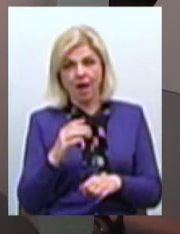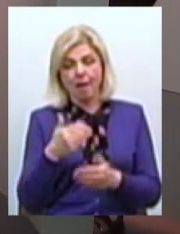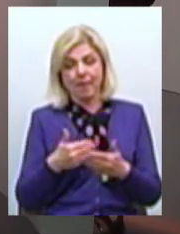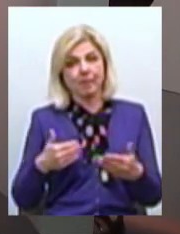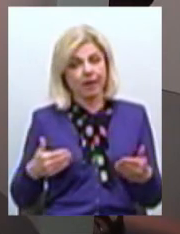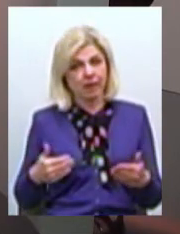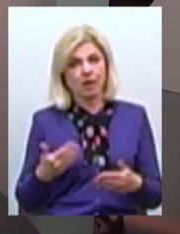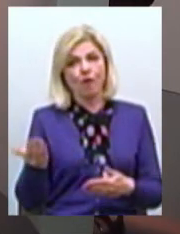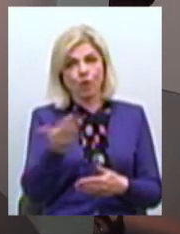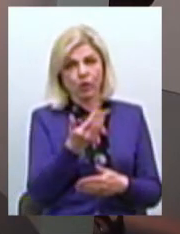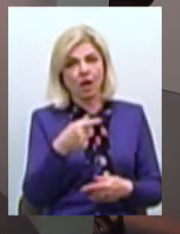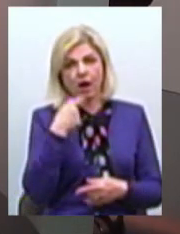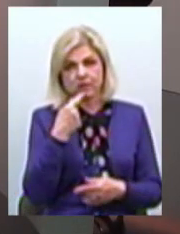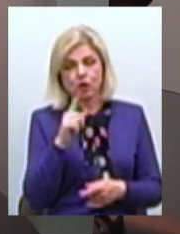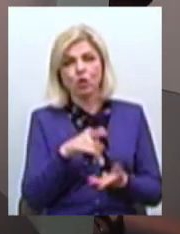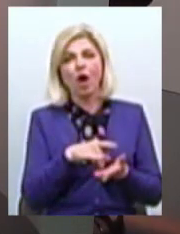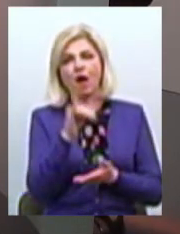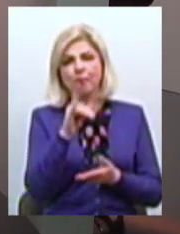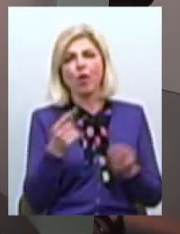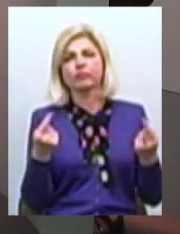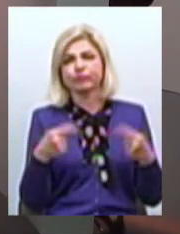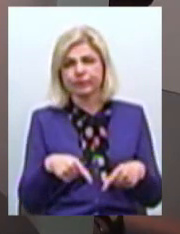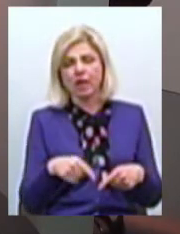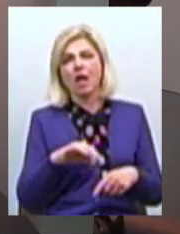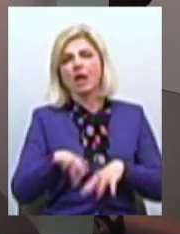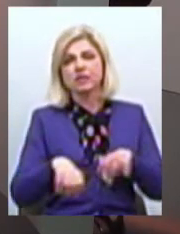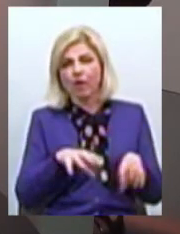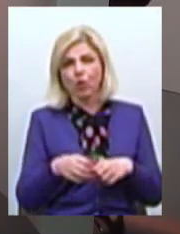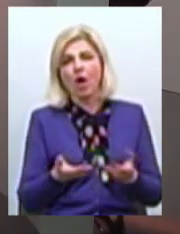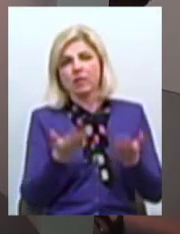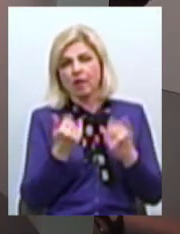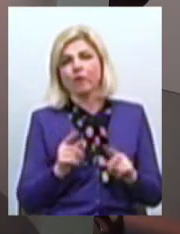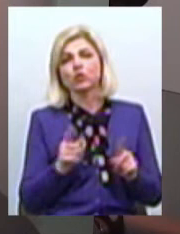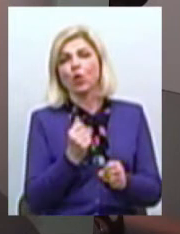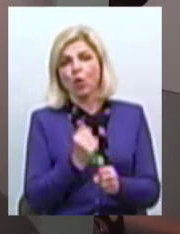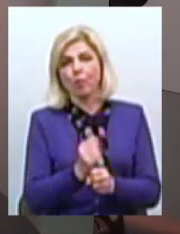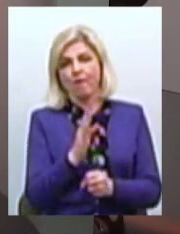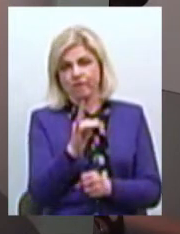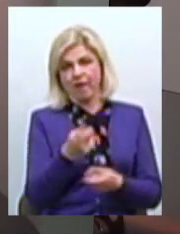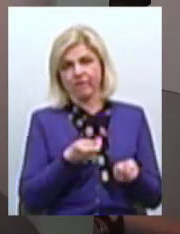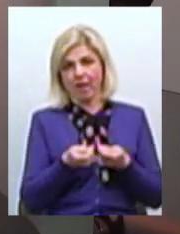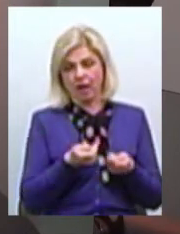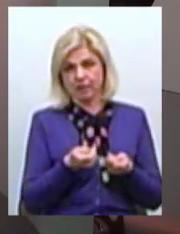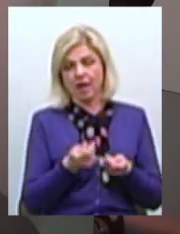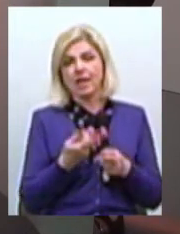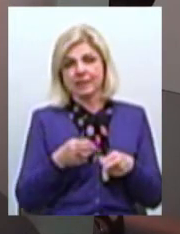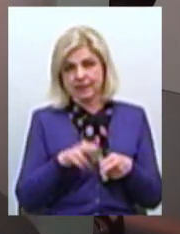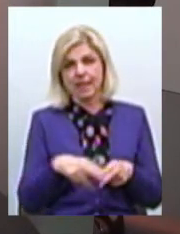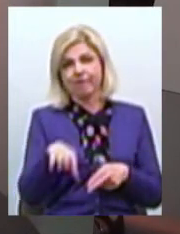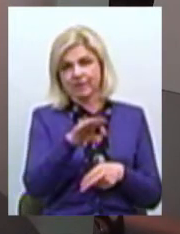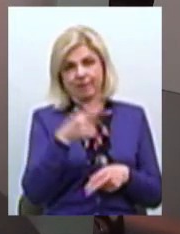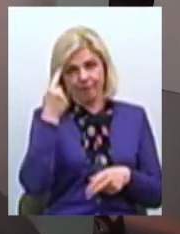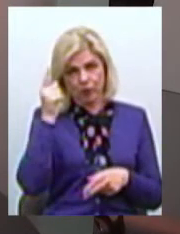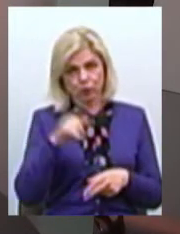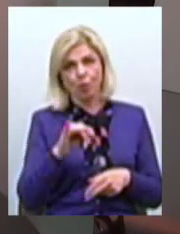Вони казали, аеропорт розвалюється, розворовують, давайте щось робіть, ви влада Це, я думаю, що всім відомо і